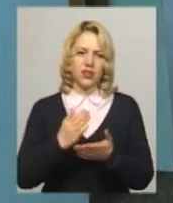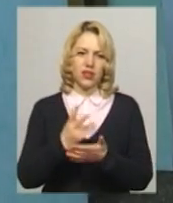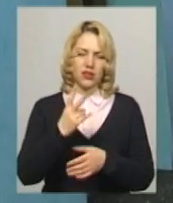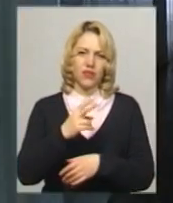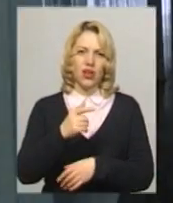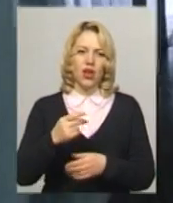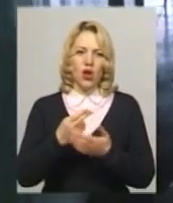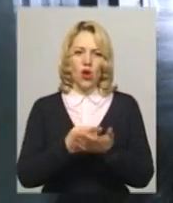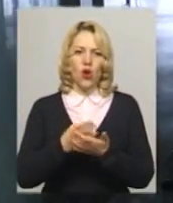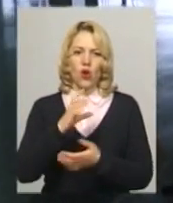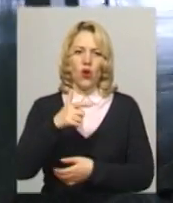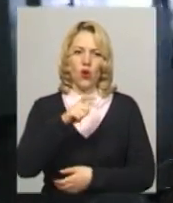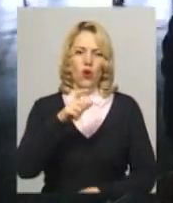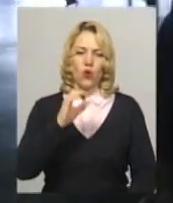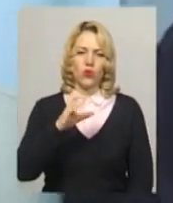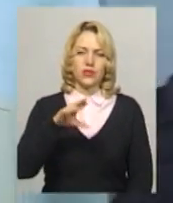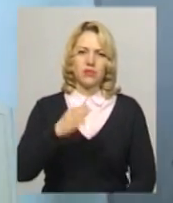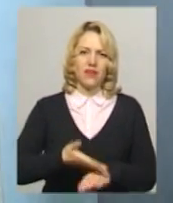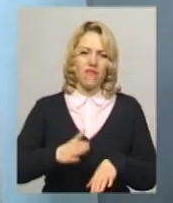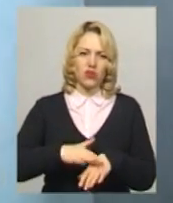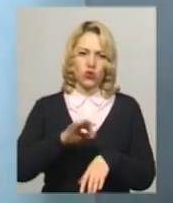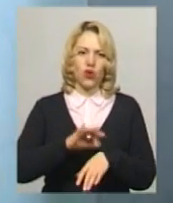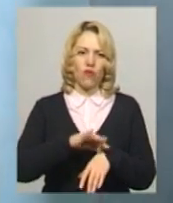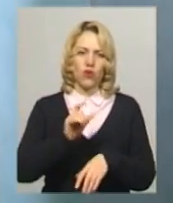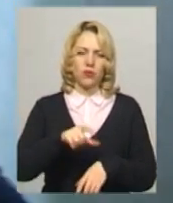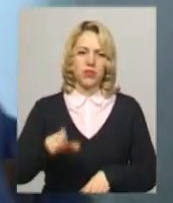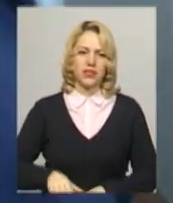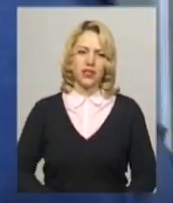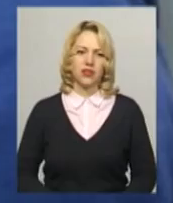хоспісних. У них перебувають важкохворі пацієнти. Доброго дня.